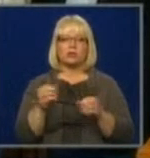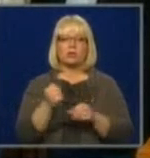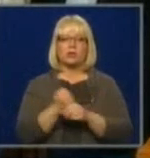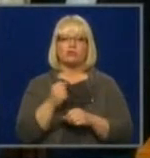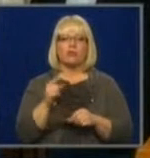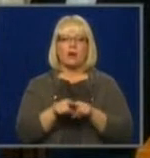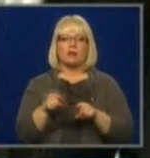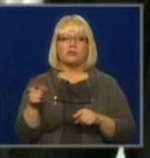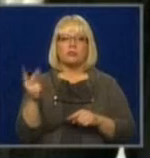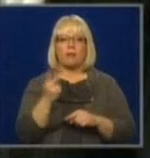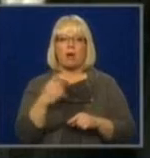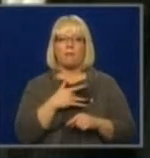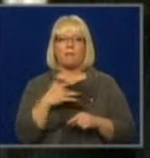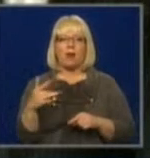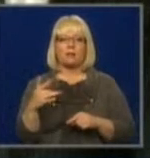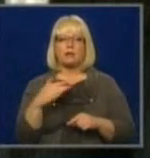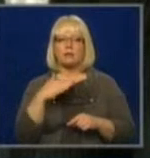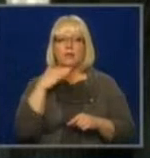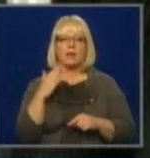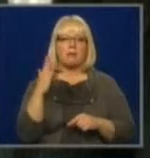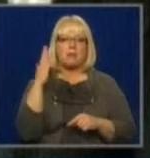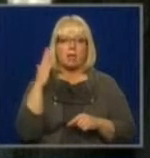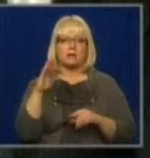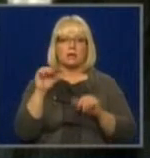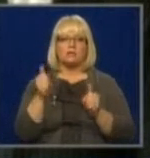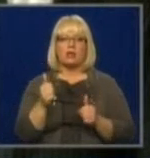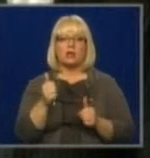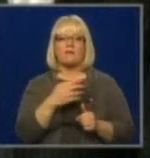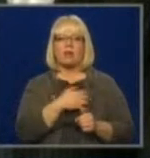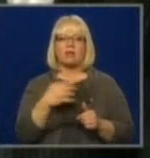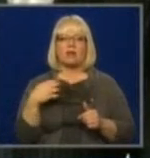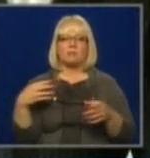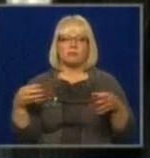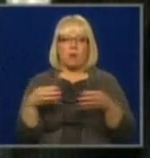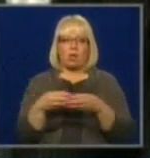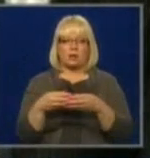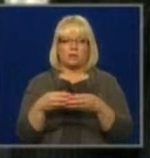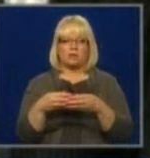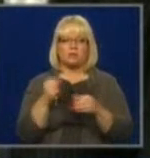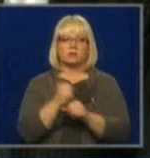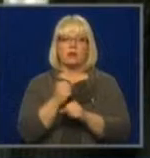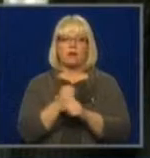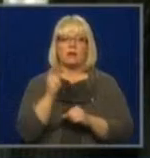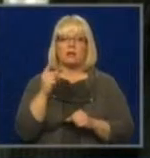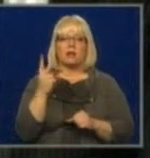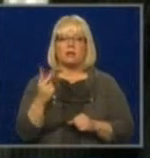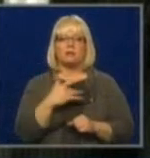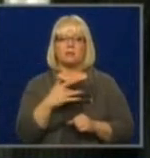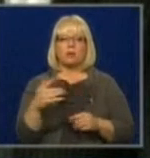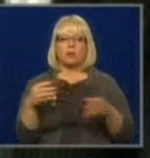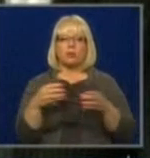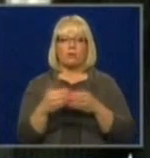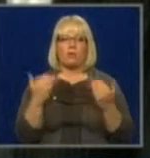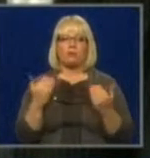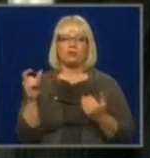taču arī šīm divām partijām nepieciek balss, lai izveidotu valdības koalīciju un strādā tikai divas partijas kopā. Un